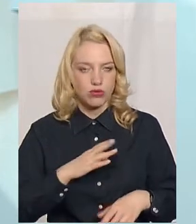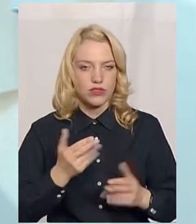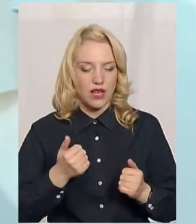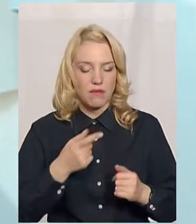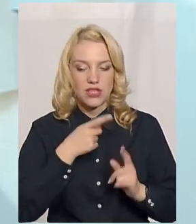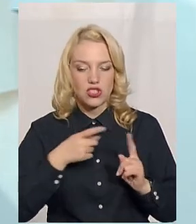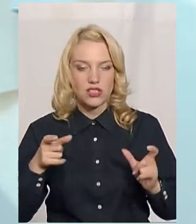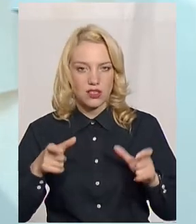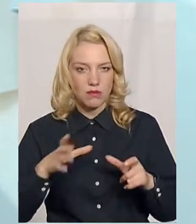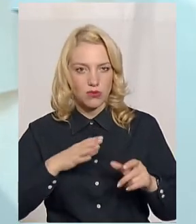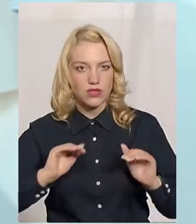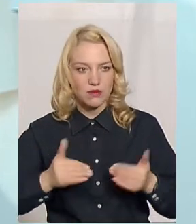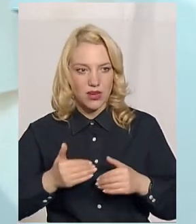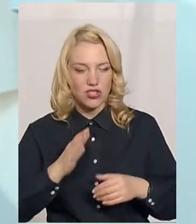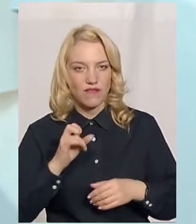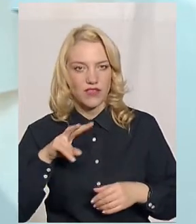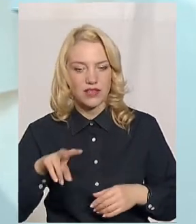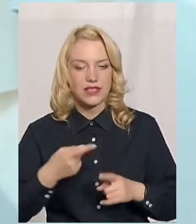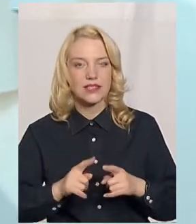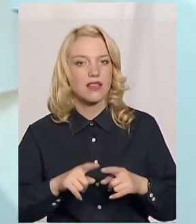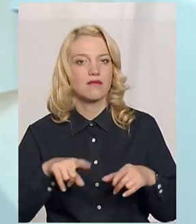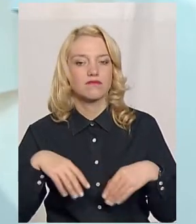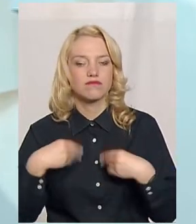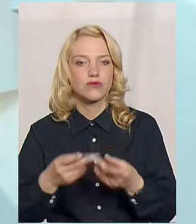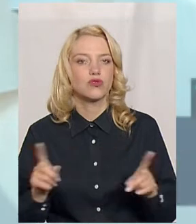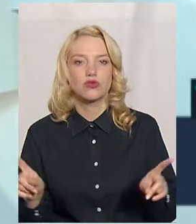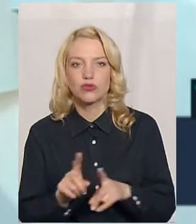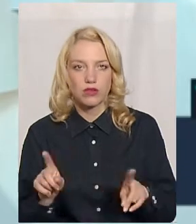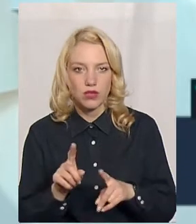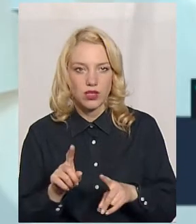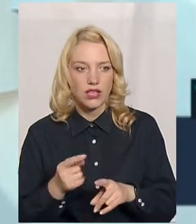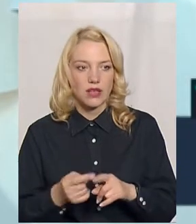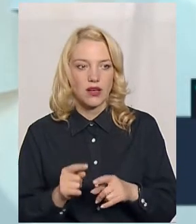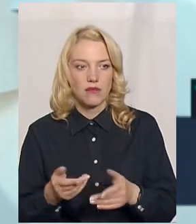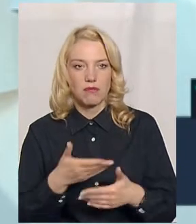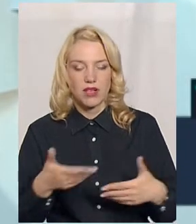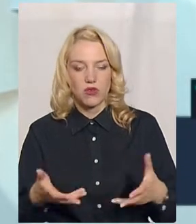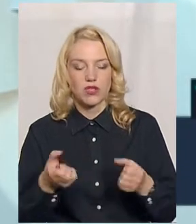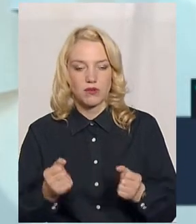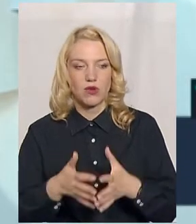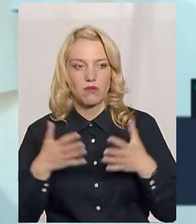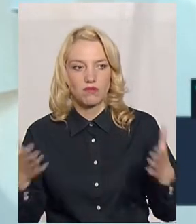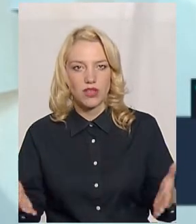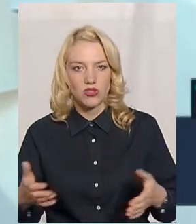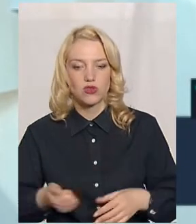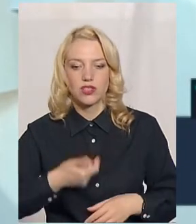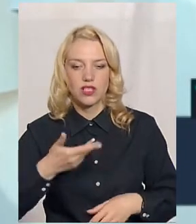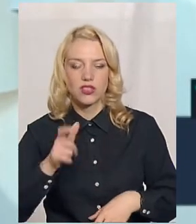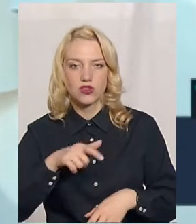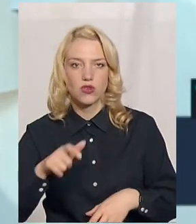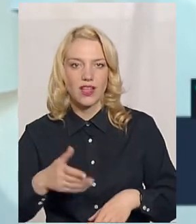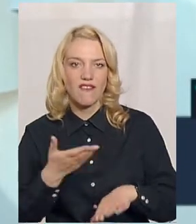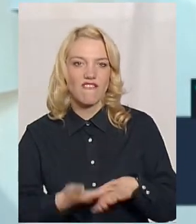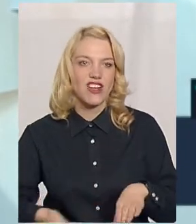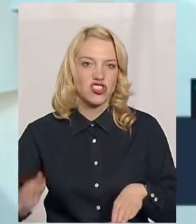І ви знаєте, що це привело до того, що ми отримали більшу кількість людей в важких формах, в